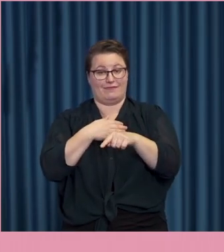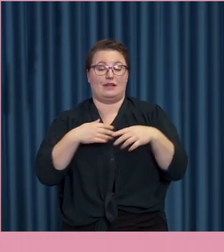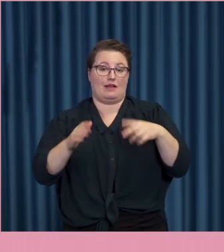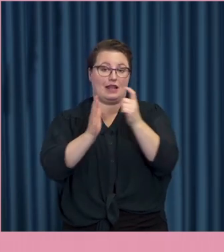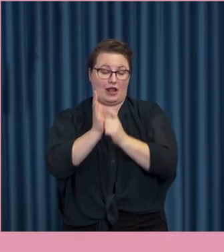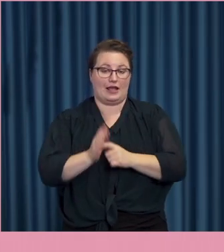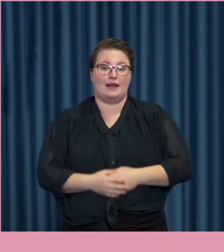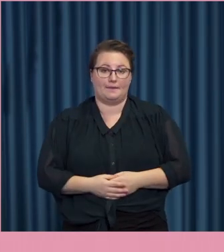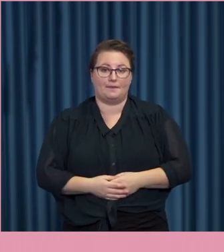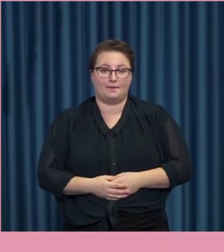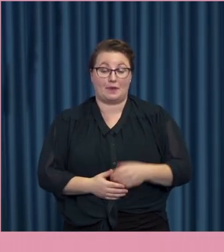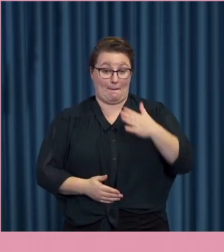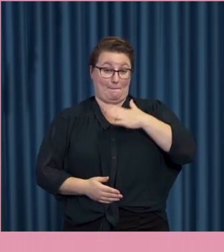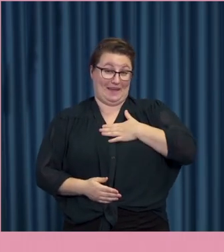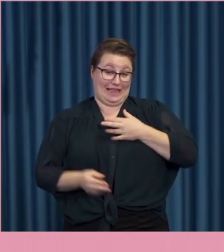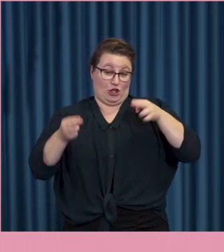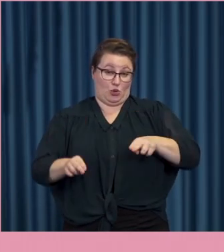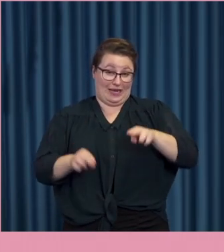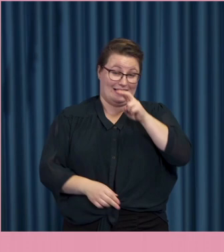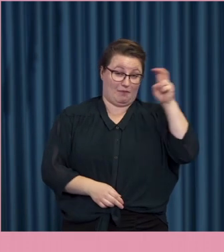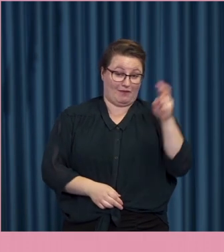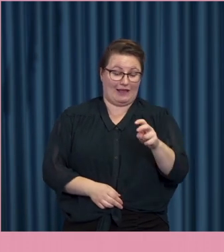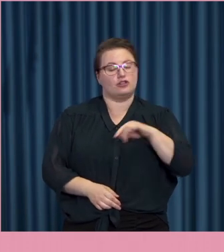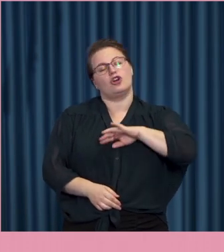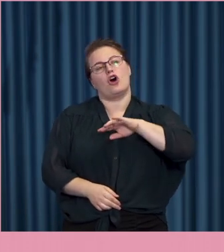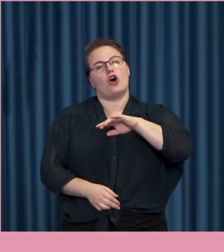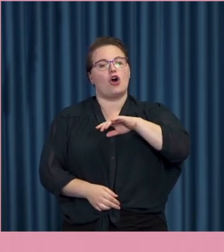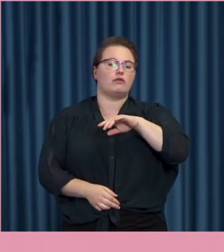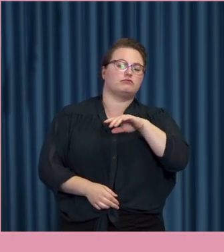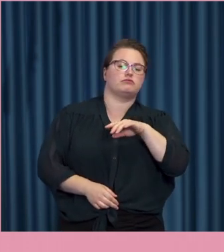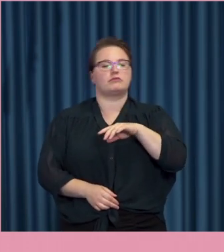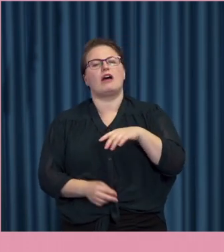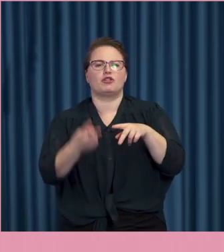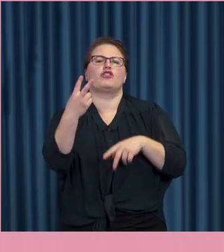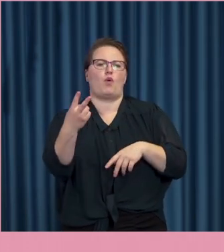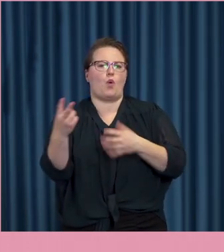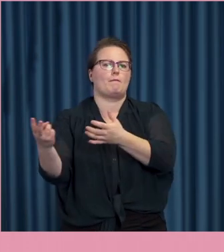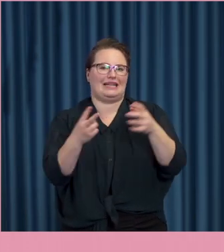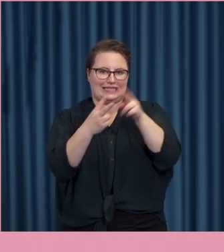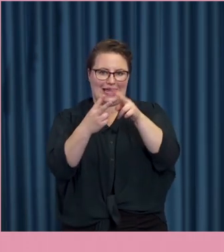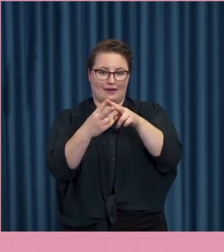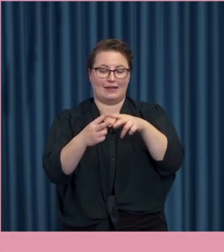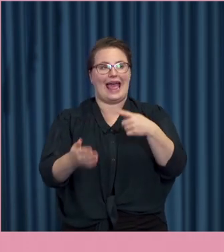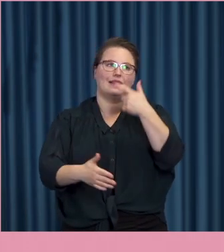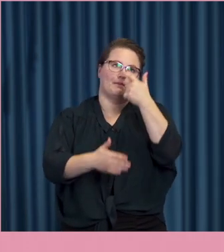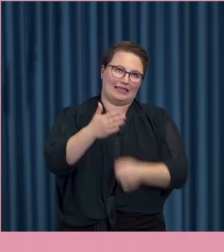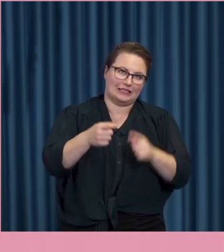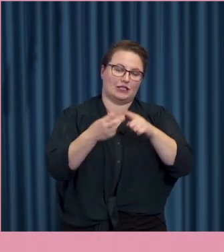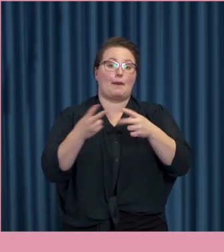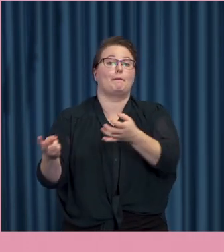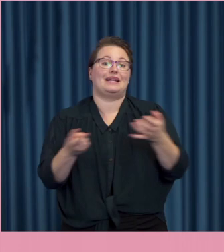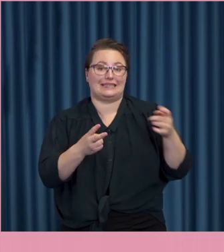att man ur mitt juridiska perspektiv kan se egentligen två stycken brister. Det ena är ett misslyckande och det andra är en brist.